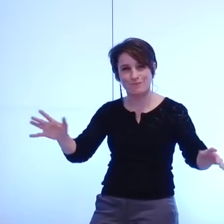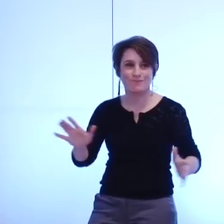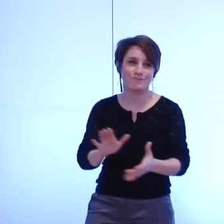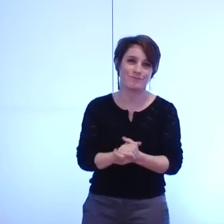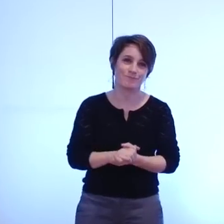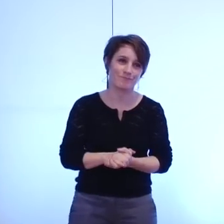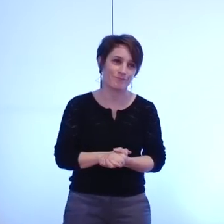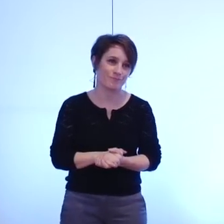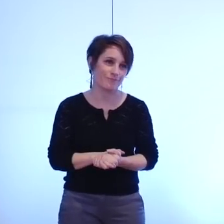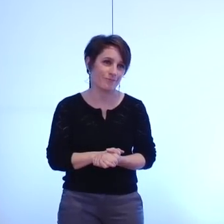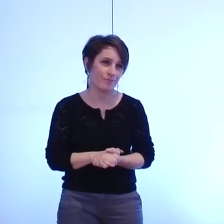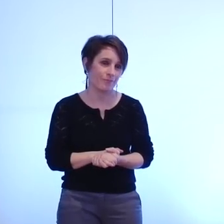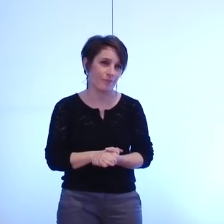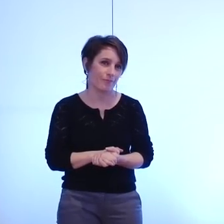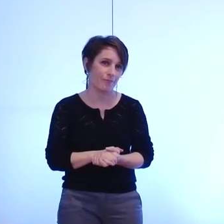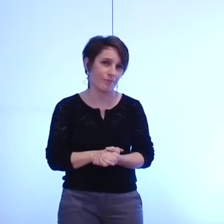simplement